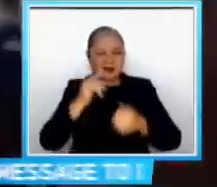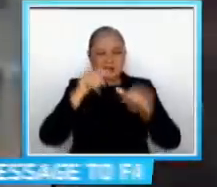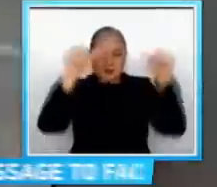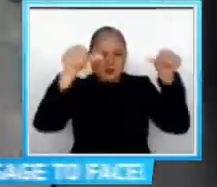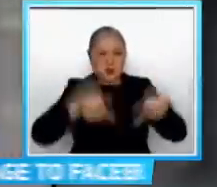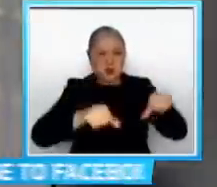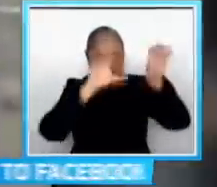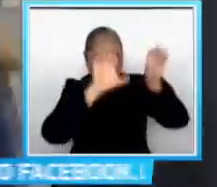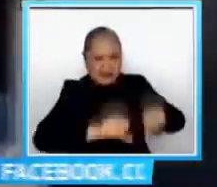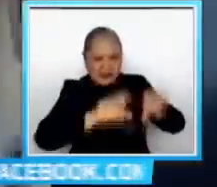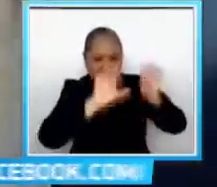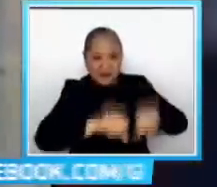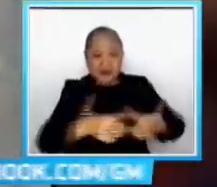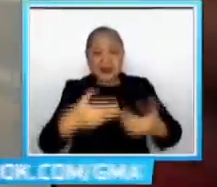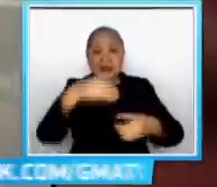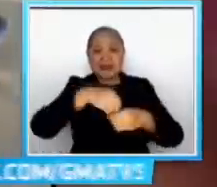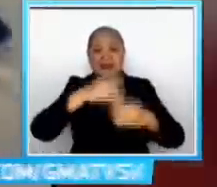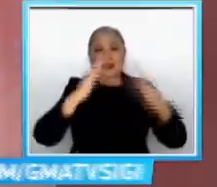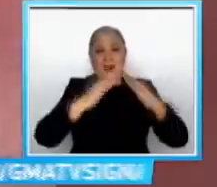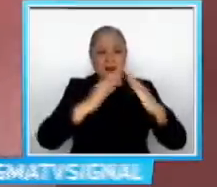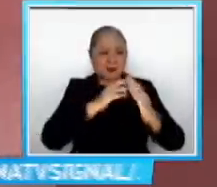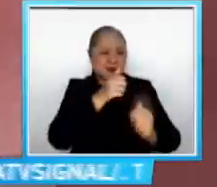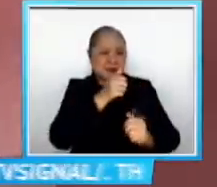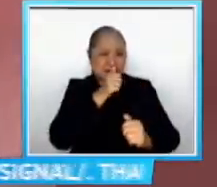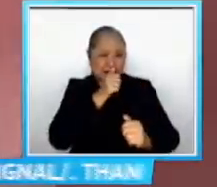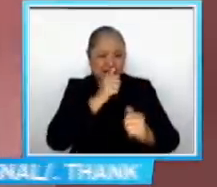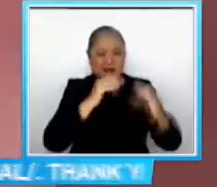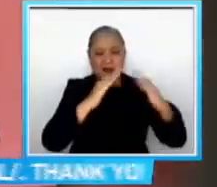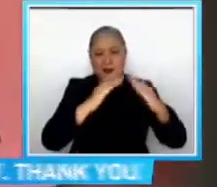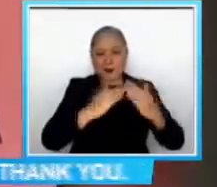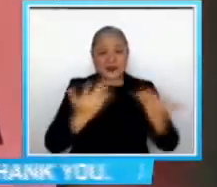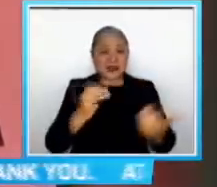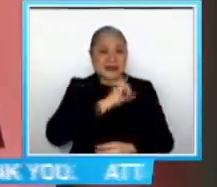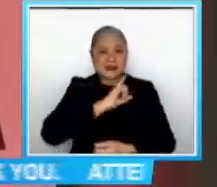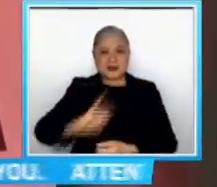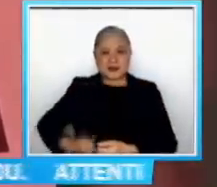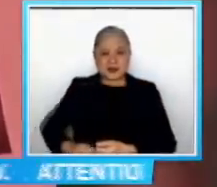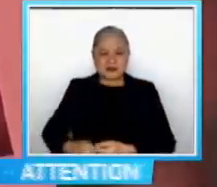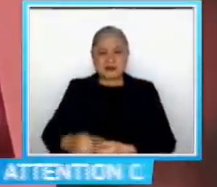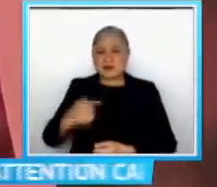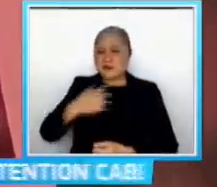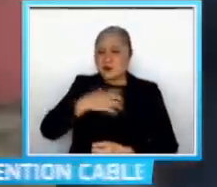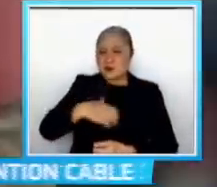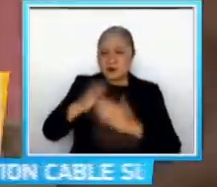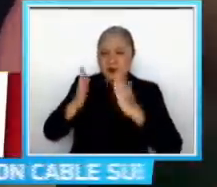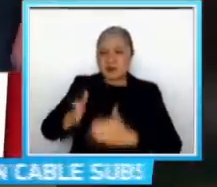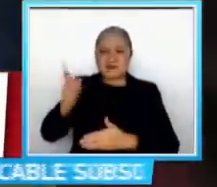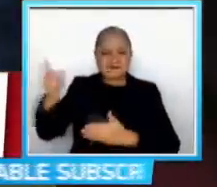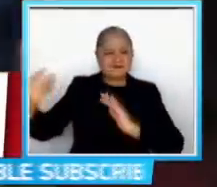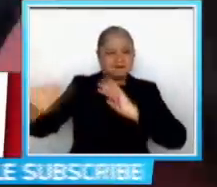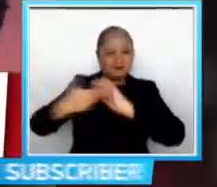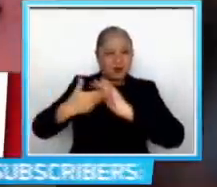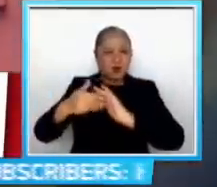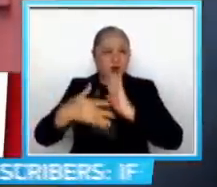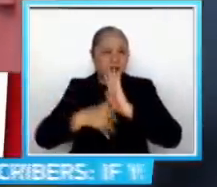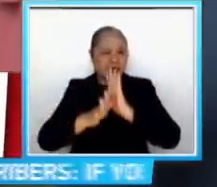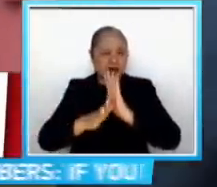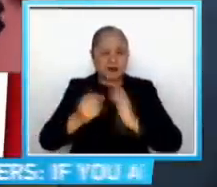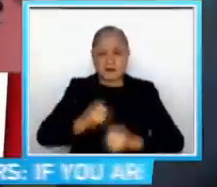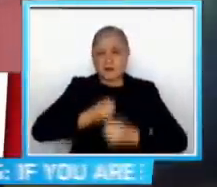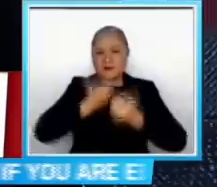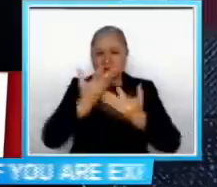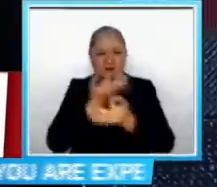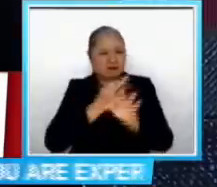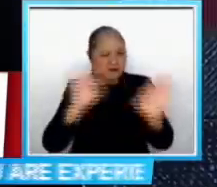loob na isang private property sa Isabela Gate ng mga petitioner, nilabag daw ng Comelec ang freedom of speech and expression